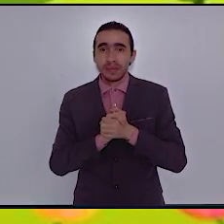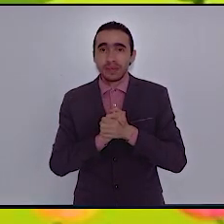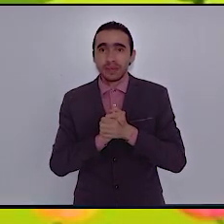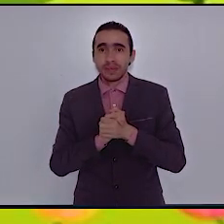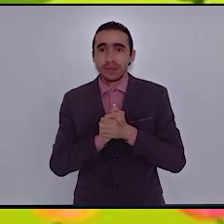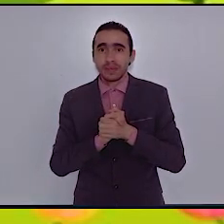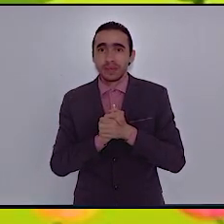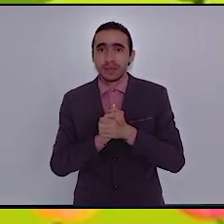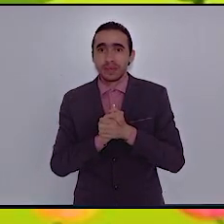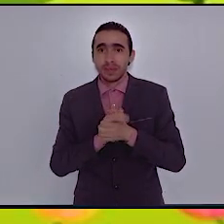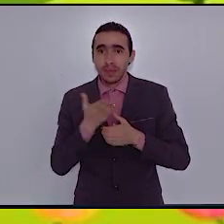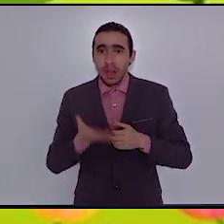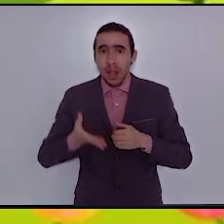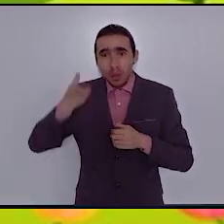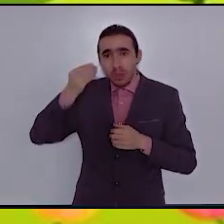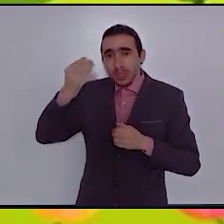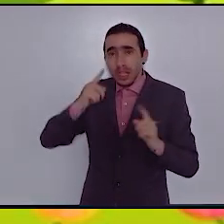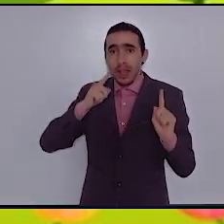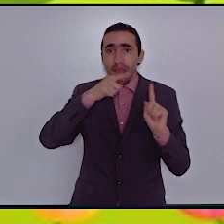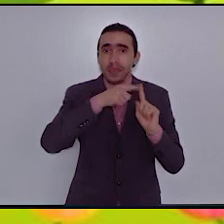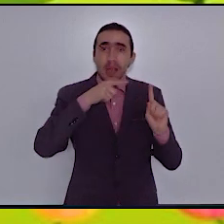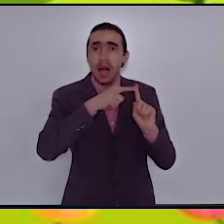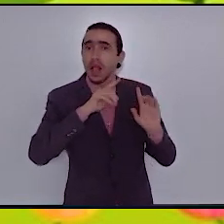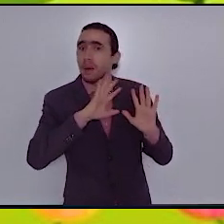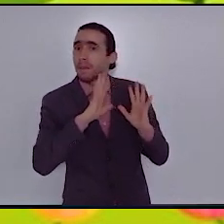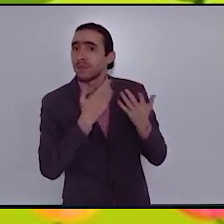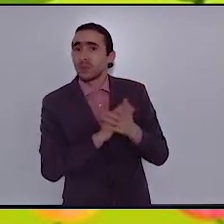سنتعلم من خلال درسنا لهذا اليوم